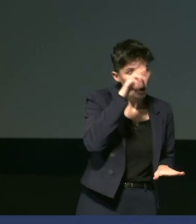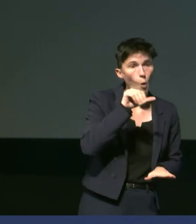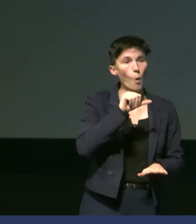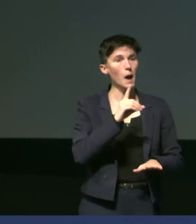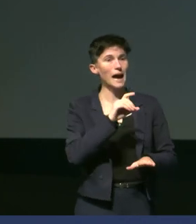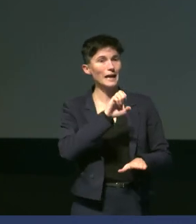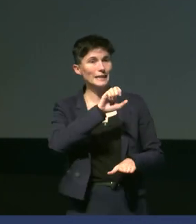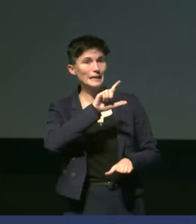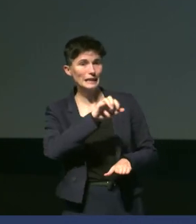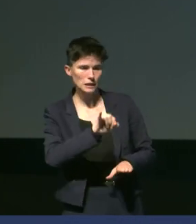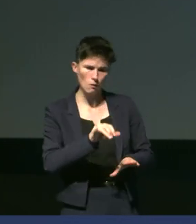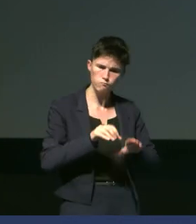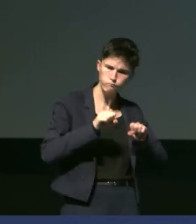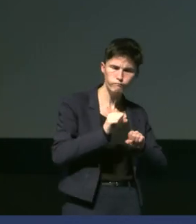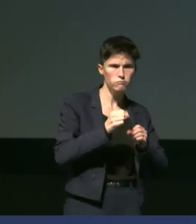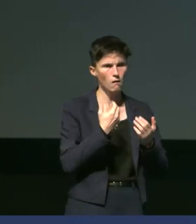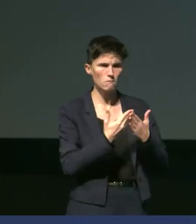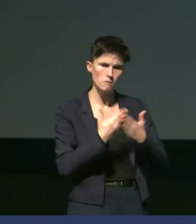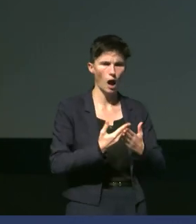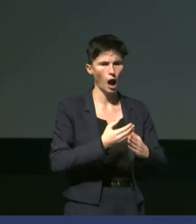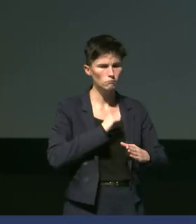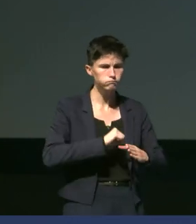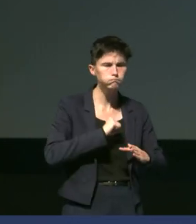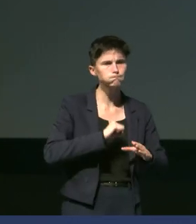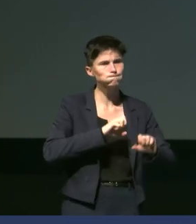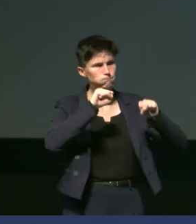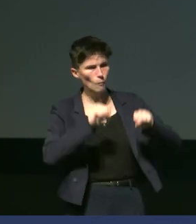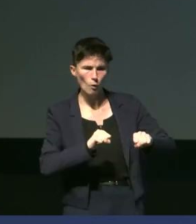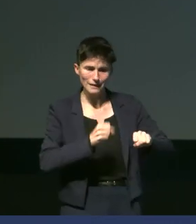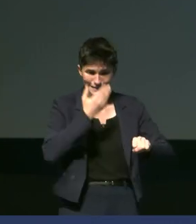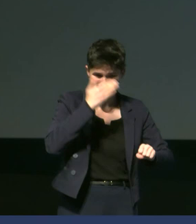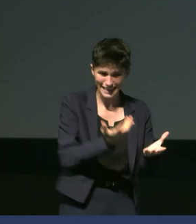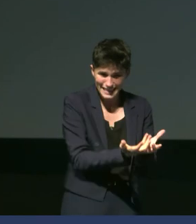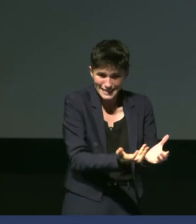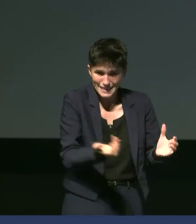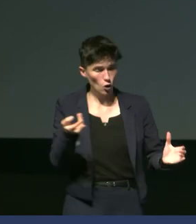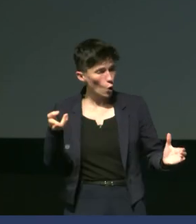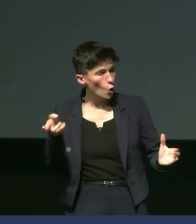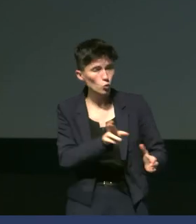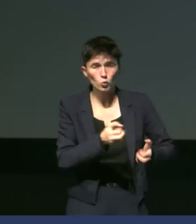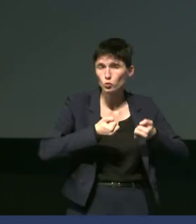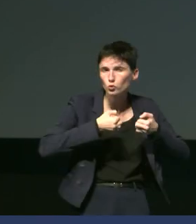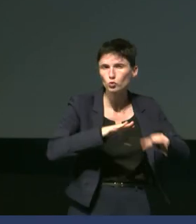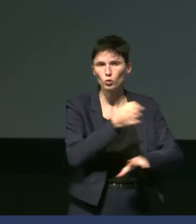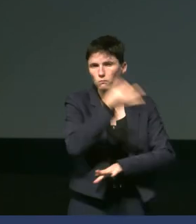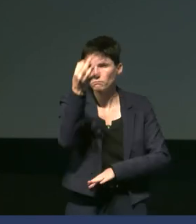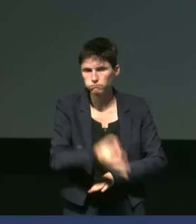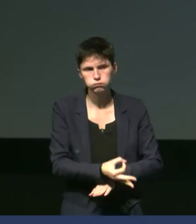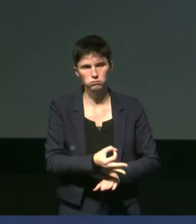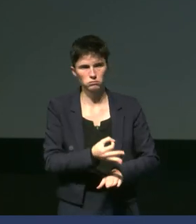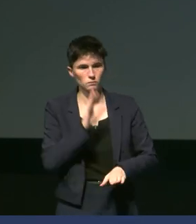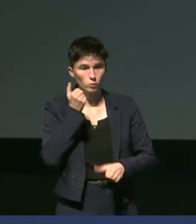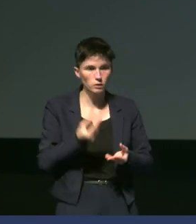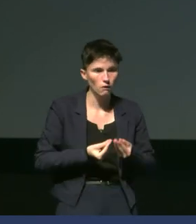très résistantes et qui sont très endurantes. Et on sait qu'elles vont, coûte que coûte, revenir sur leur nid, qui nous permet d'assurer, évidemment, de ne pas mettre nos